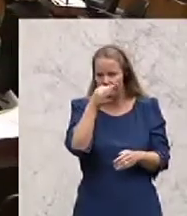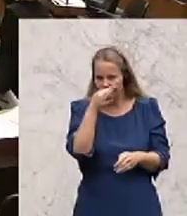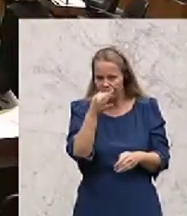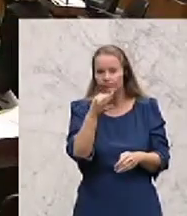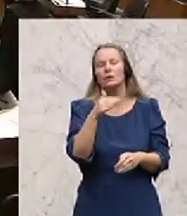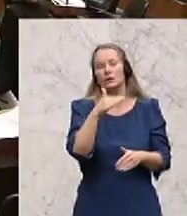ausreichend unterstützt.